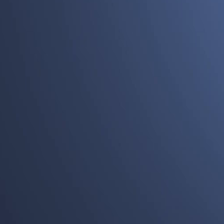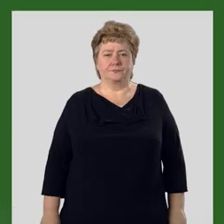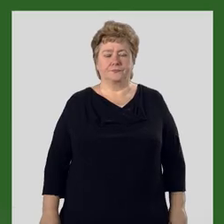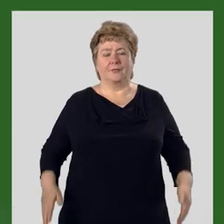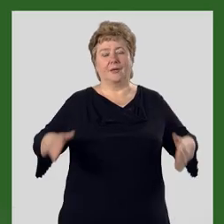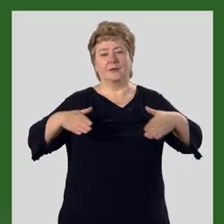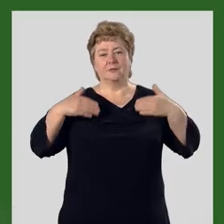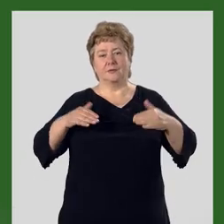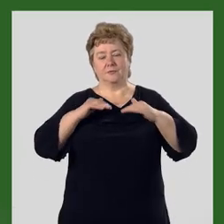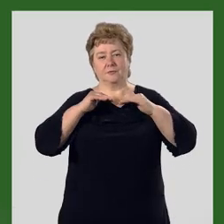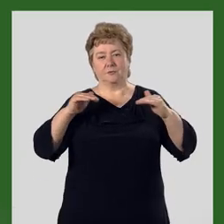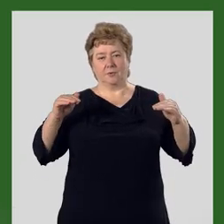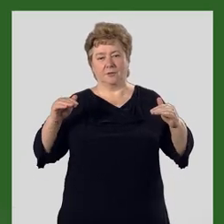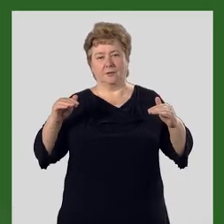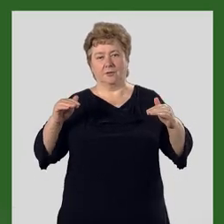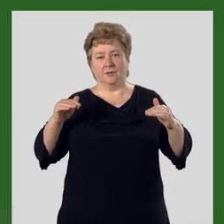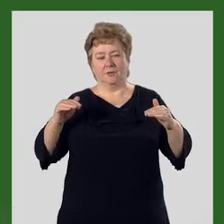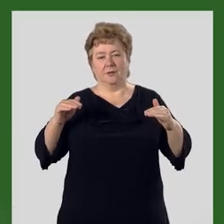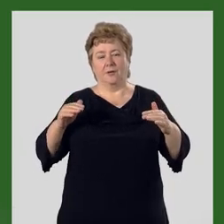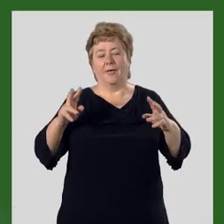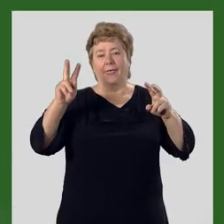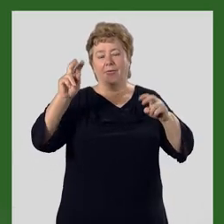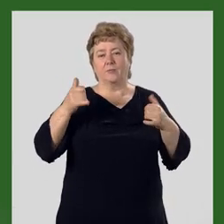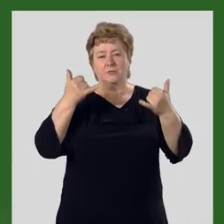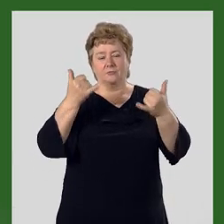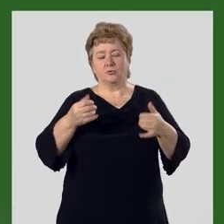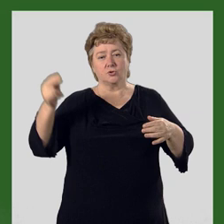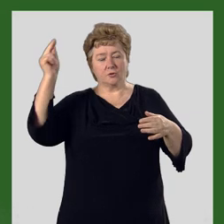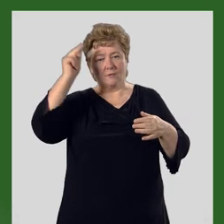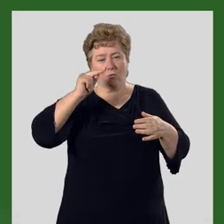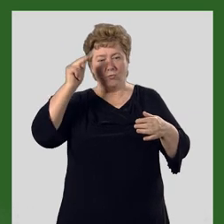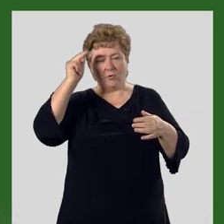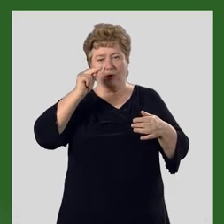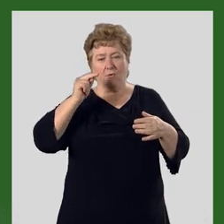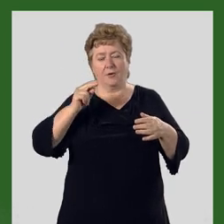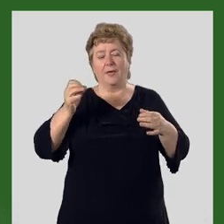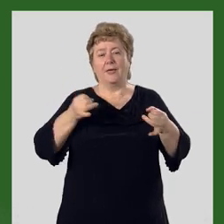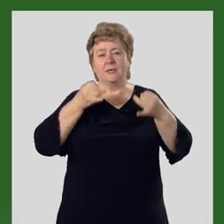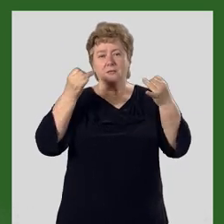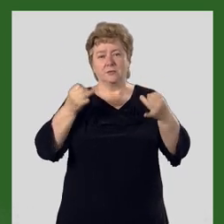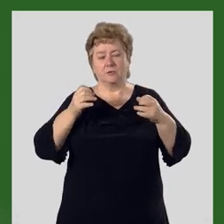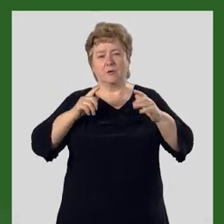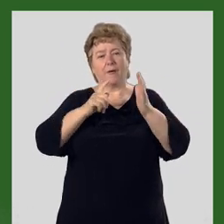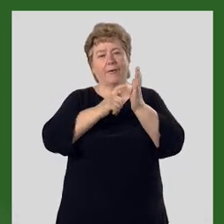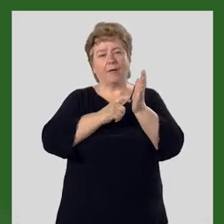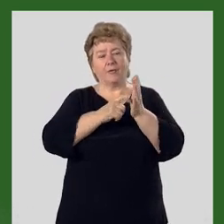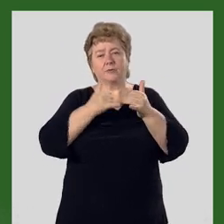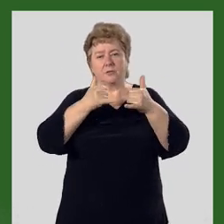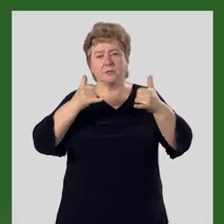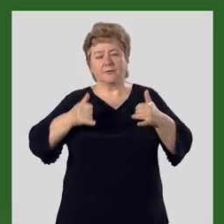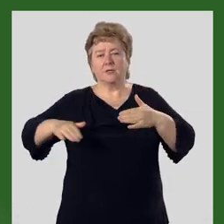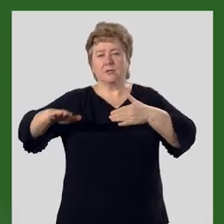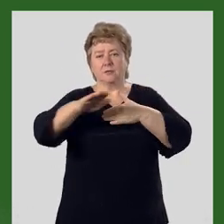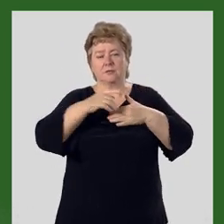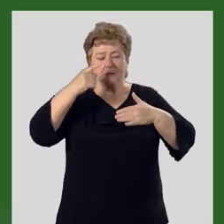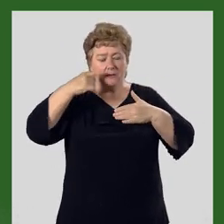Здравствуйте, ребята! Тема сегодняшнего урока – история геологической развития